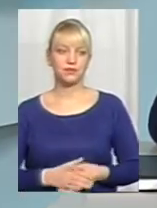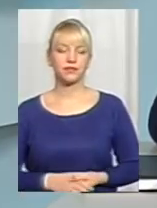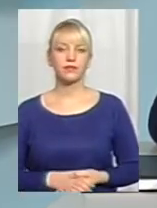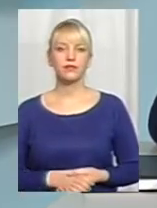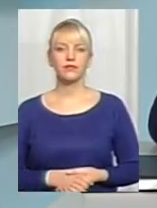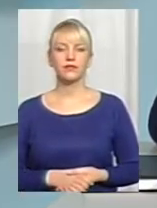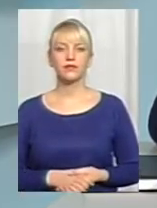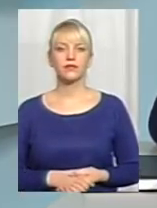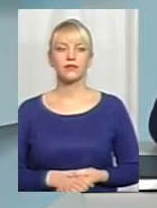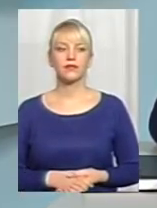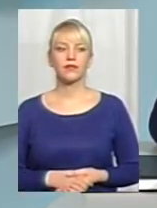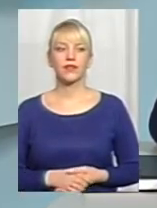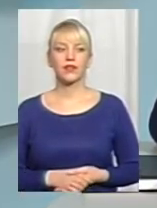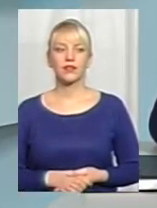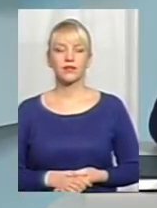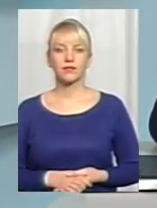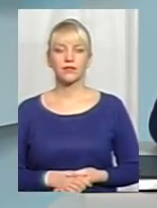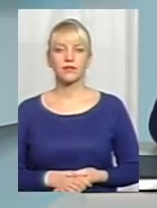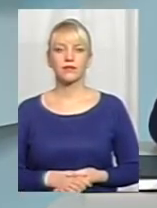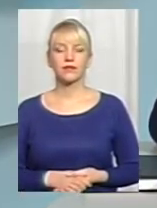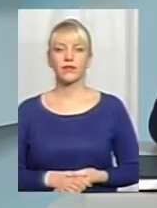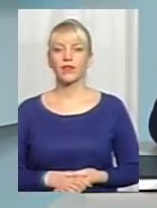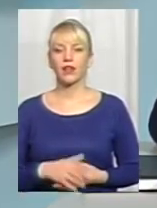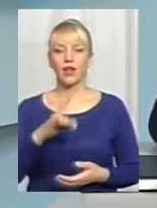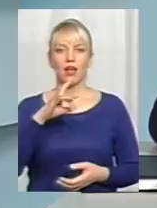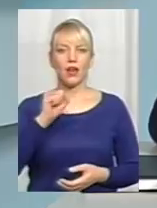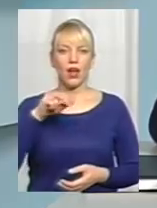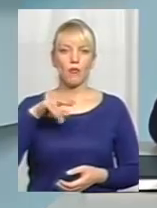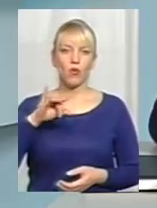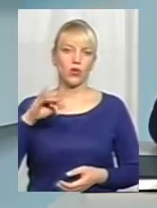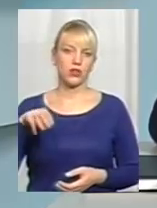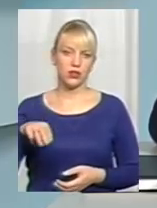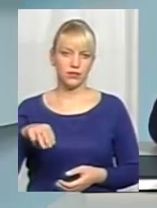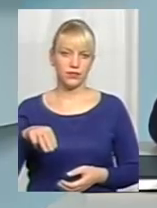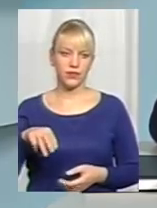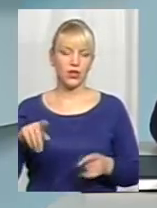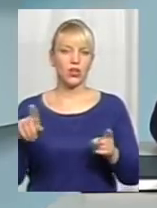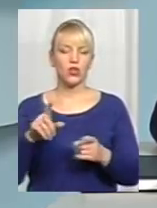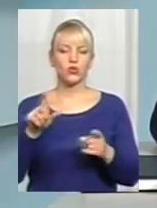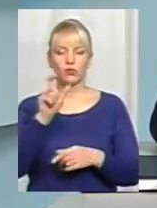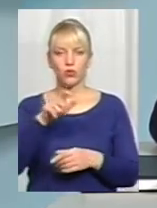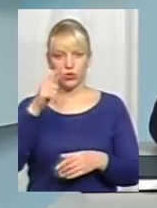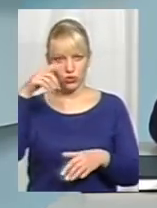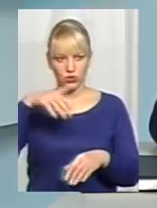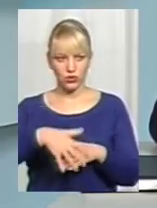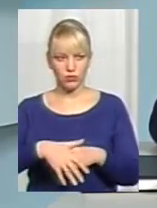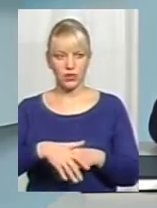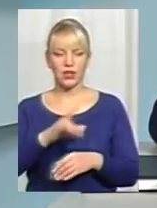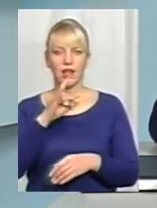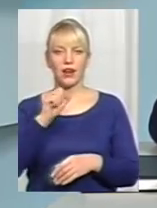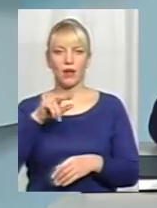яма за кожний рапорт, тобто рапорта, я теж поясню, щоб було зрозуміло телеглядачам і всім,